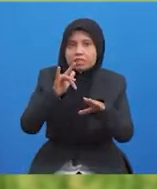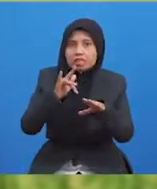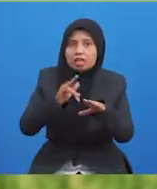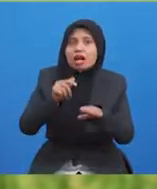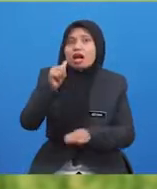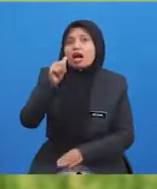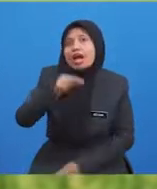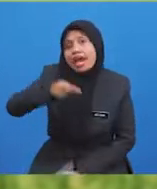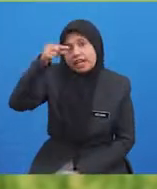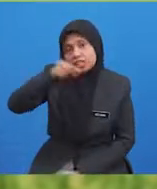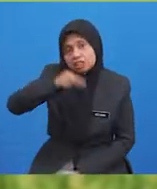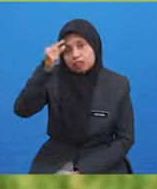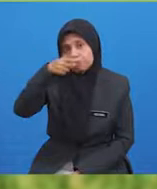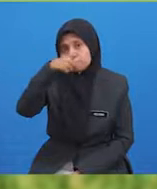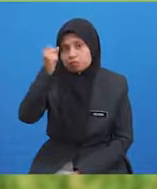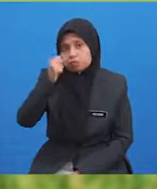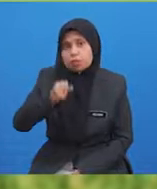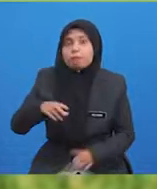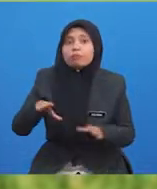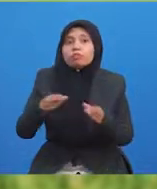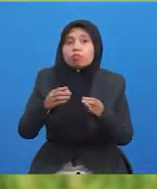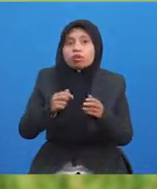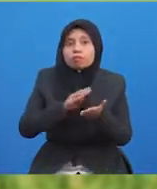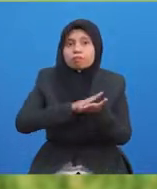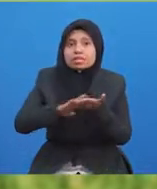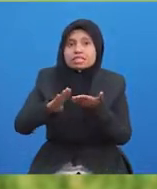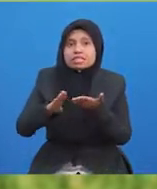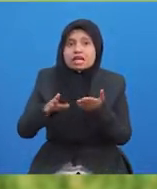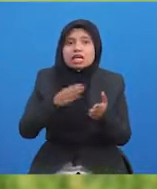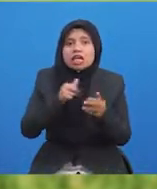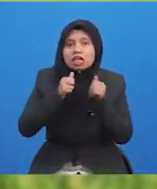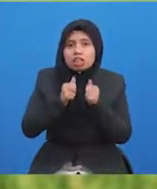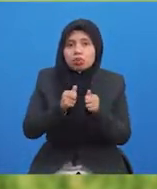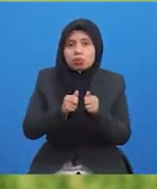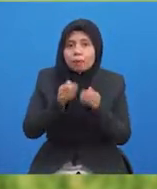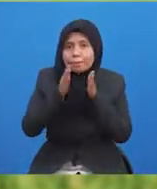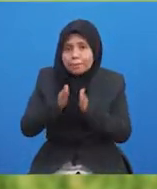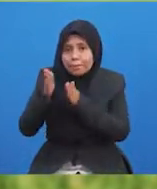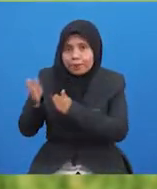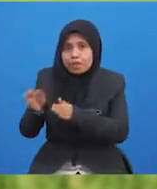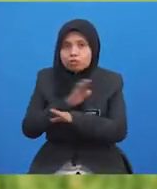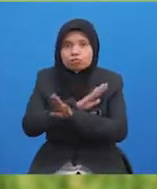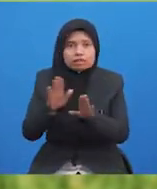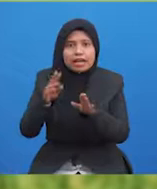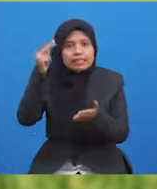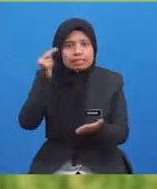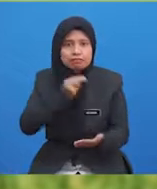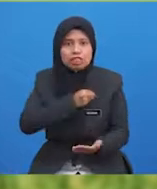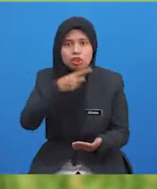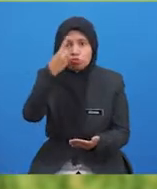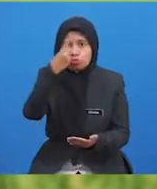agresif kerana ia dilakukan dengan bersih serta mengikut peraturan tanpa ada niat untuk